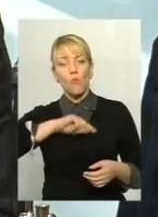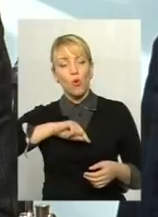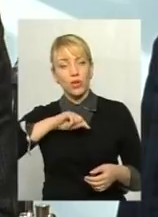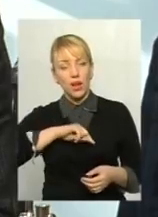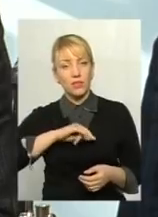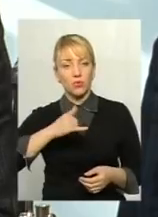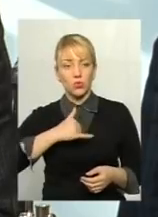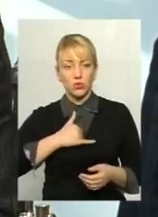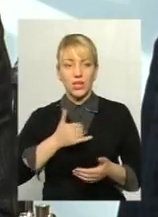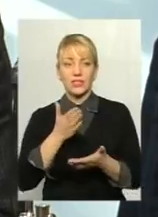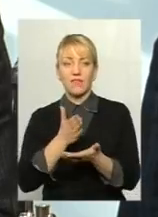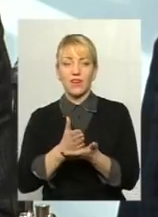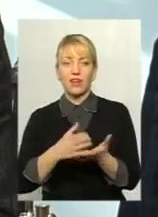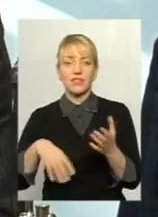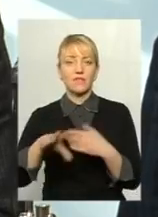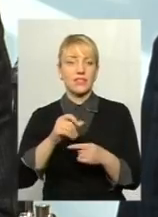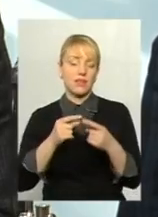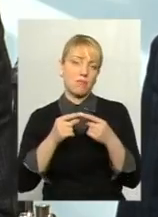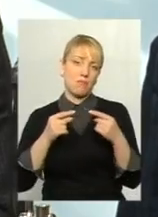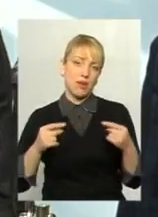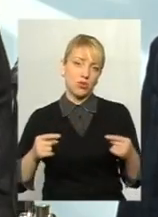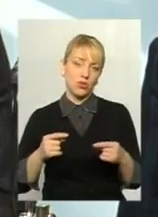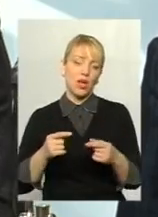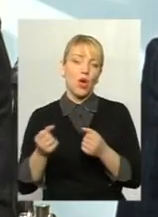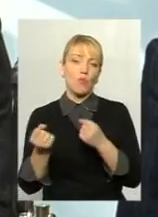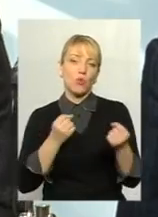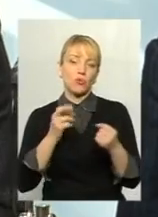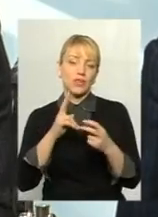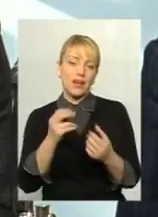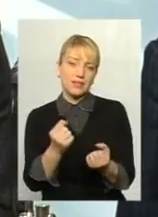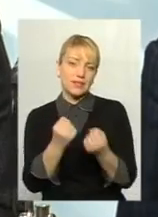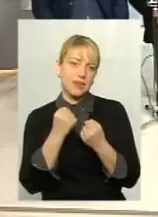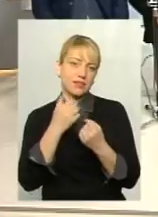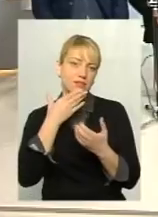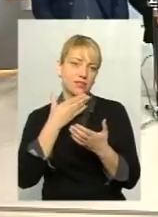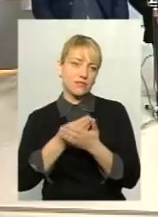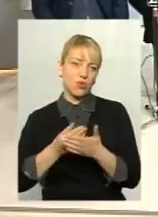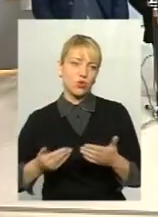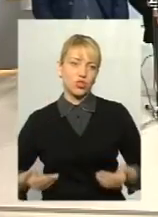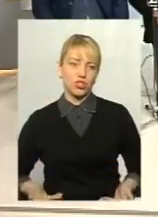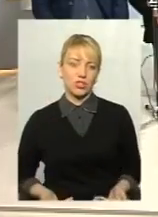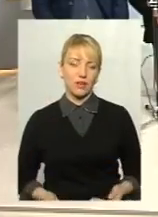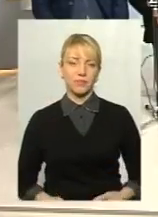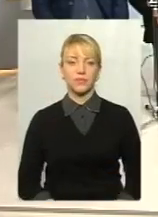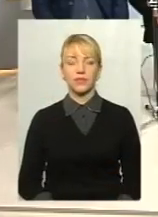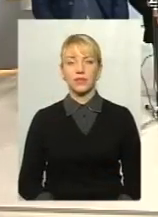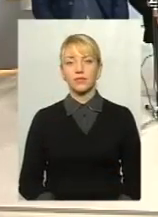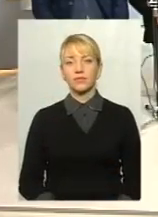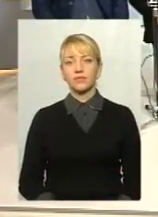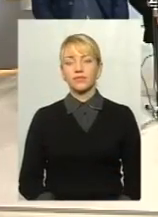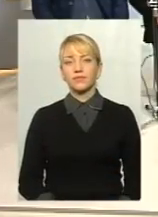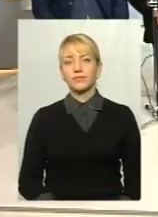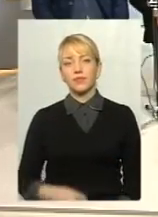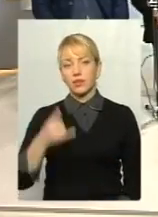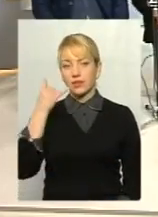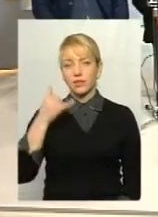є всі методи боротьби, як захист свого життя. Зрозуміла, Ваша позиція, 61-90-60,